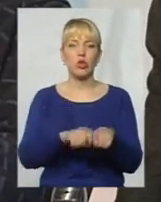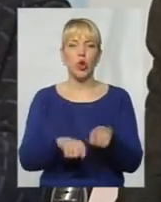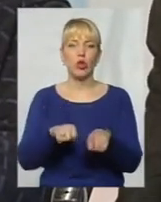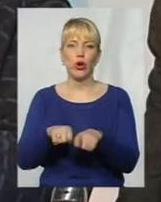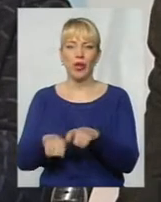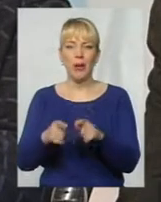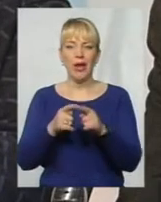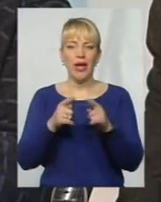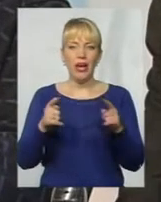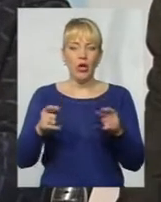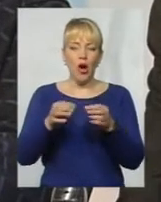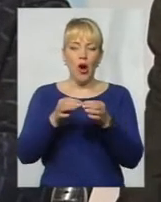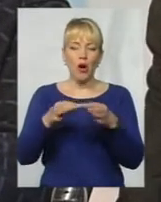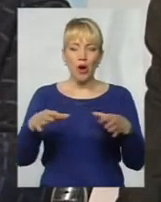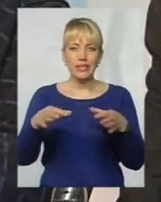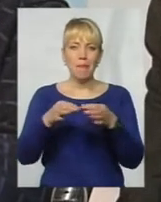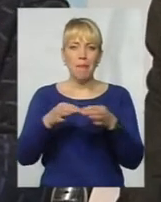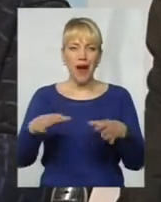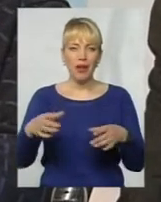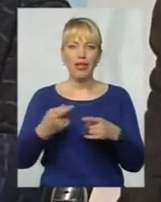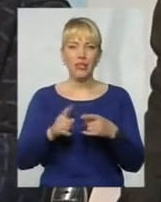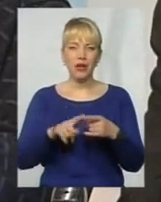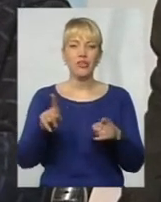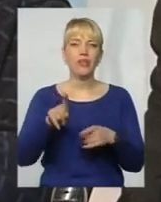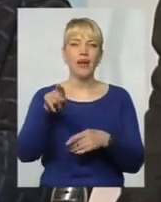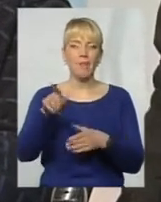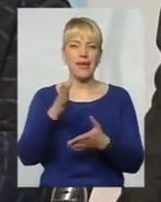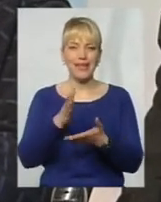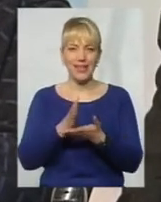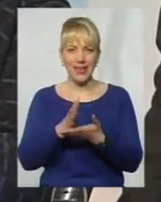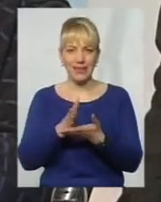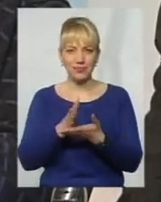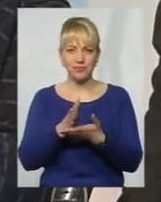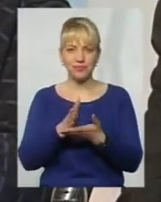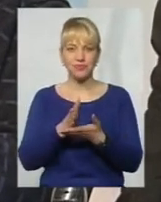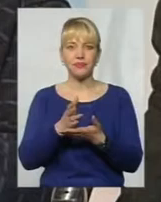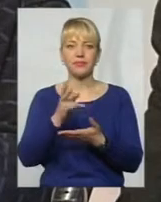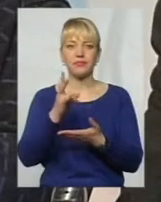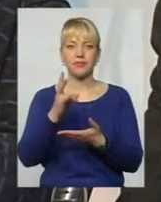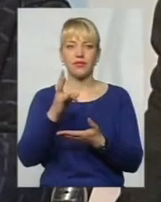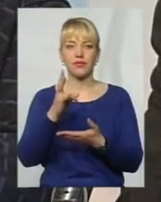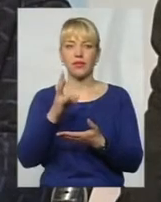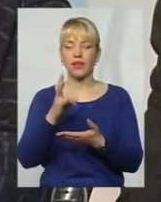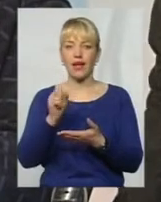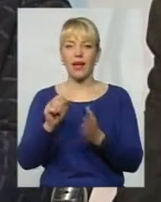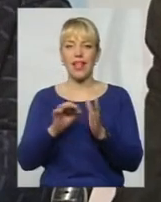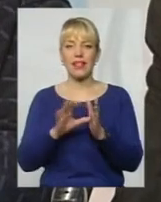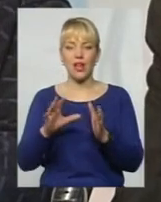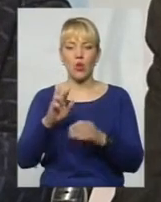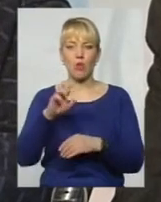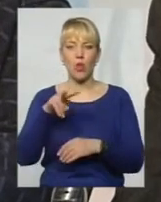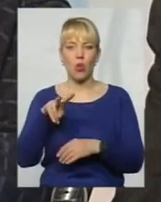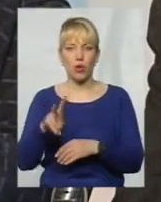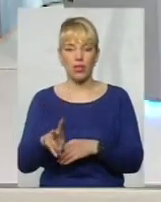розпаду реактивність, яка там є, безпосередньо заложена на цьому енергоблоці. Можна